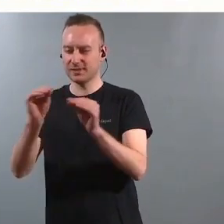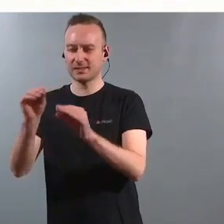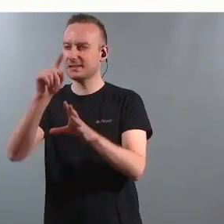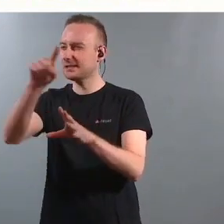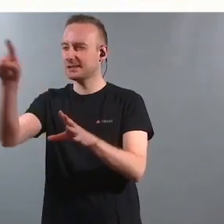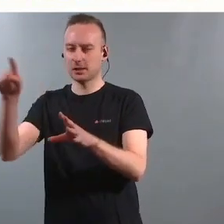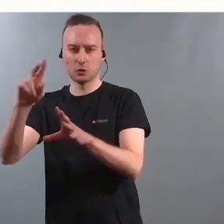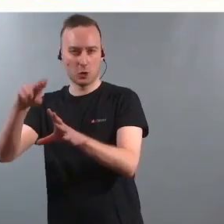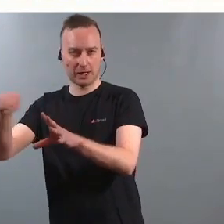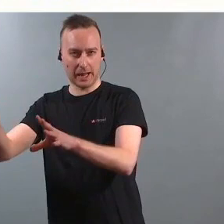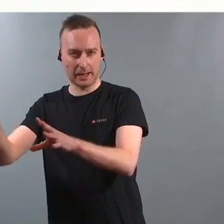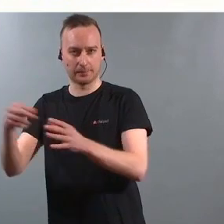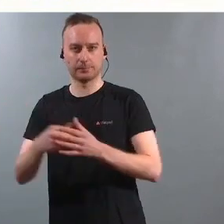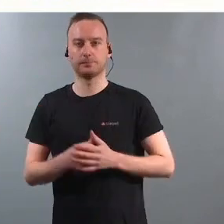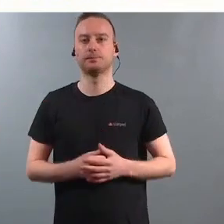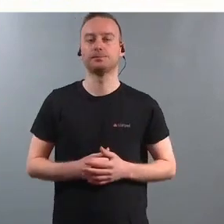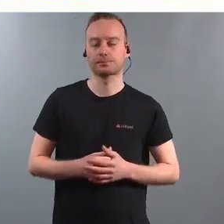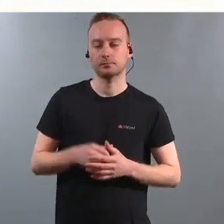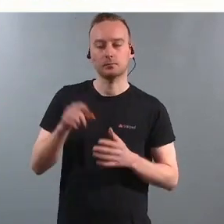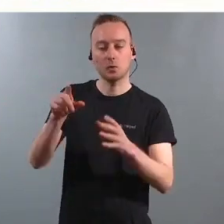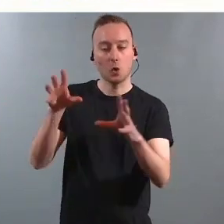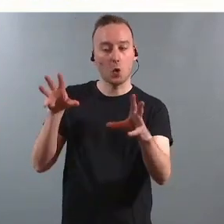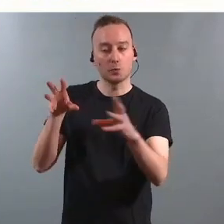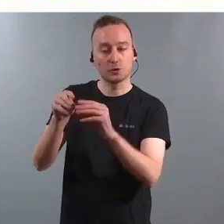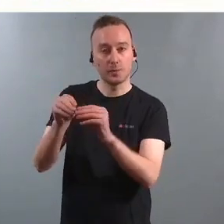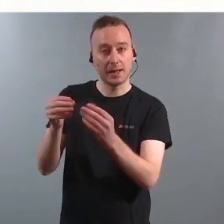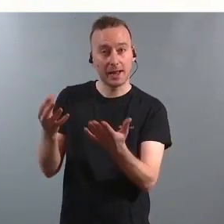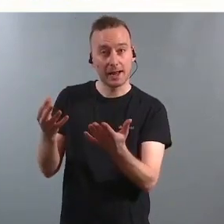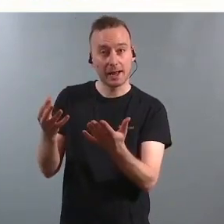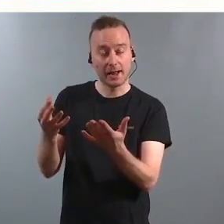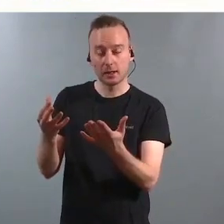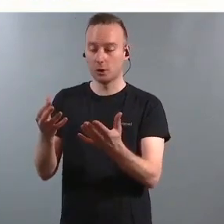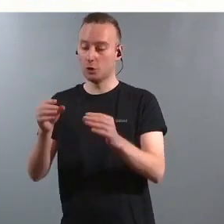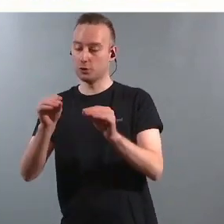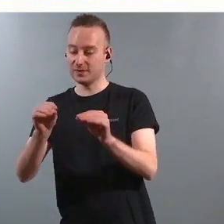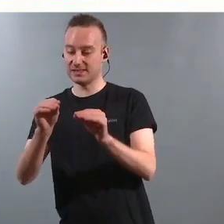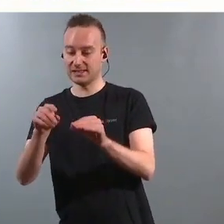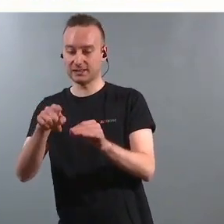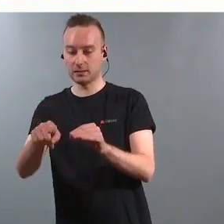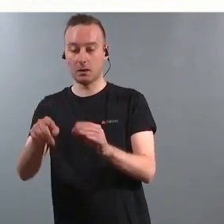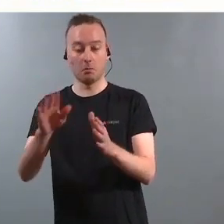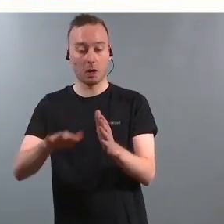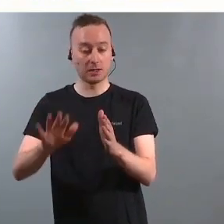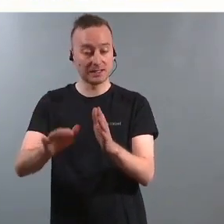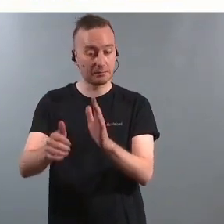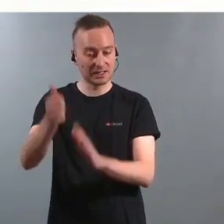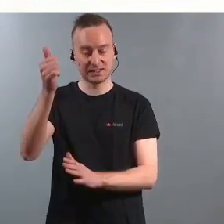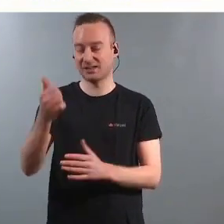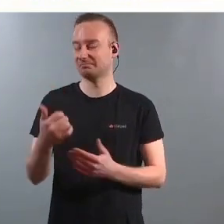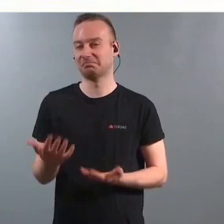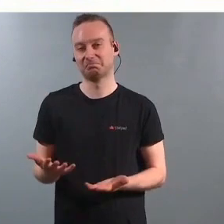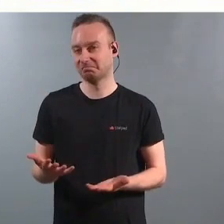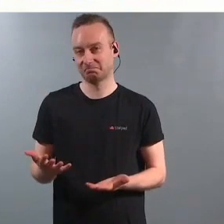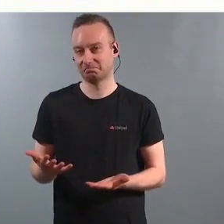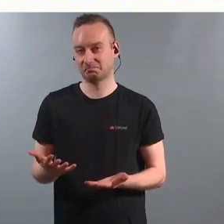For å si det sånn, oppsummeringsvis, vi kom til at den undervisningen som blir gitt er ikke til barnets beste. Og at potensialet til elevene blir